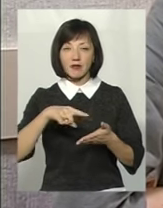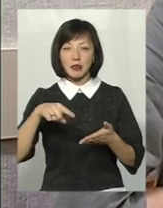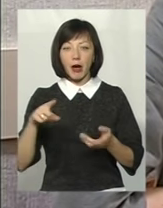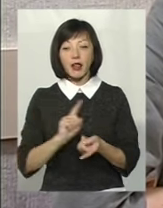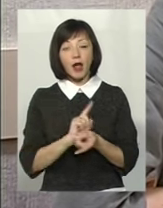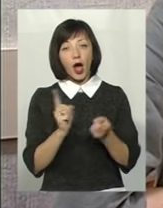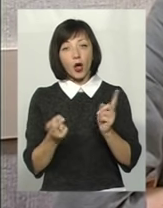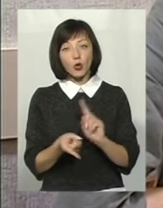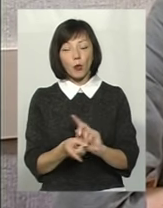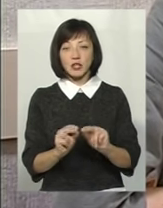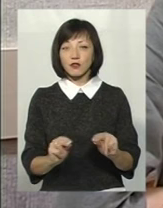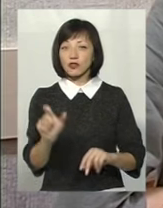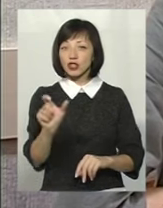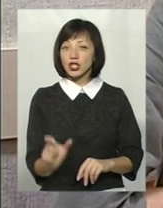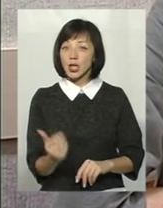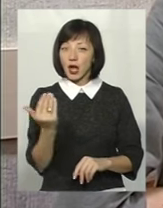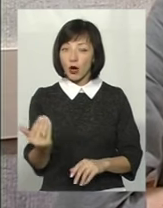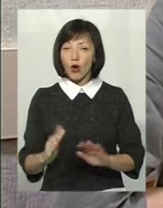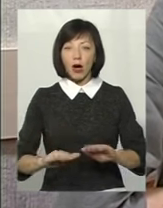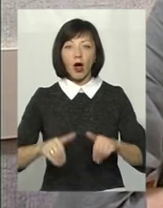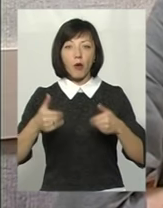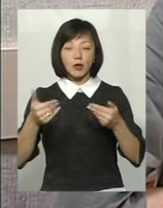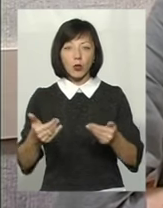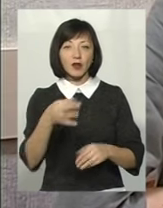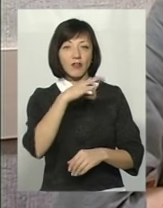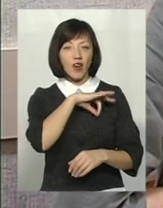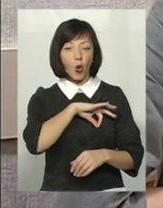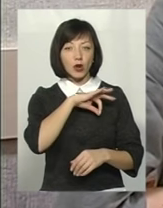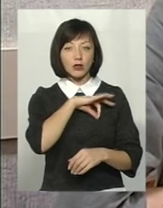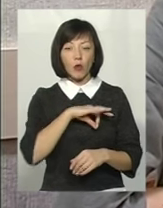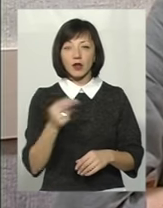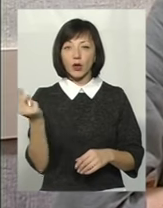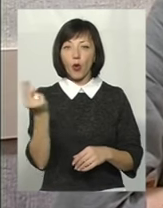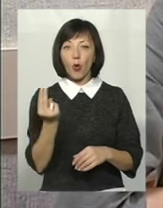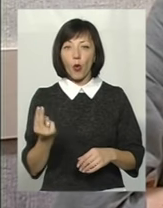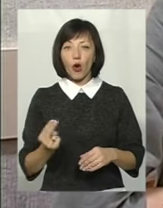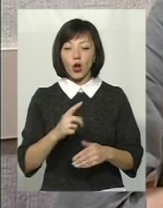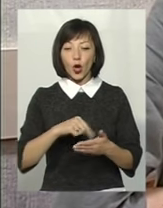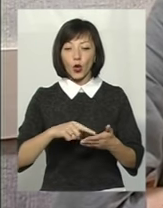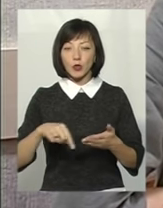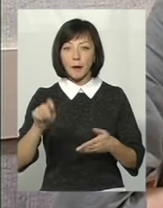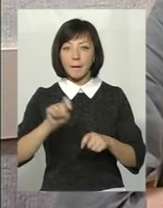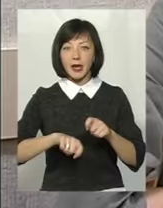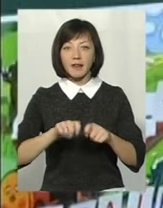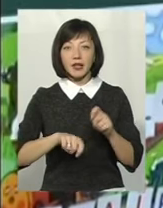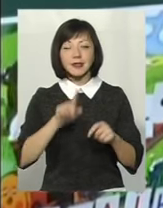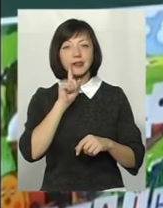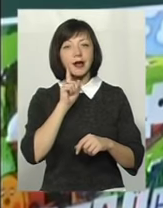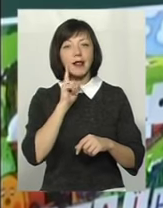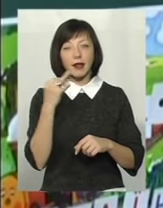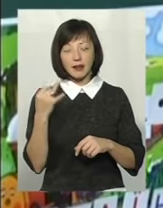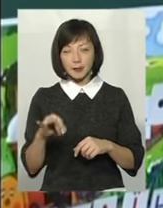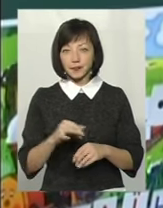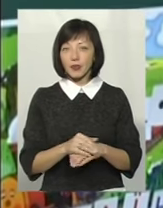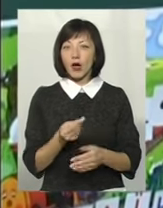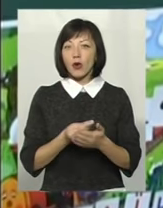Натомість вчителю рекомендовано використовувати колір ручки для перевірки зелений. Оцінювання